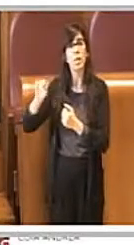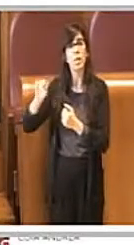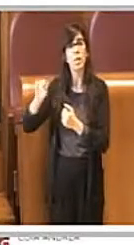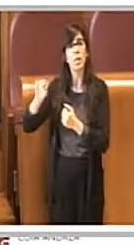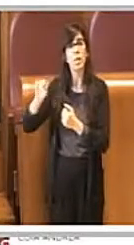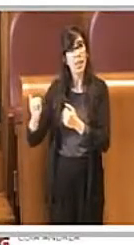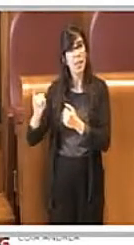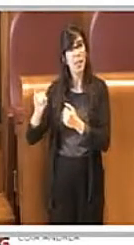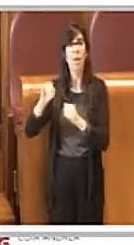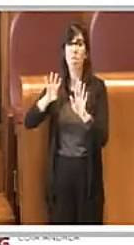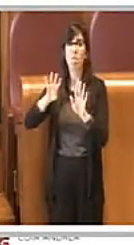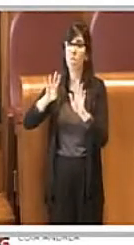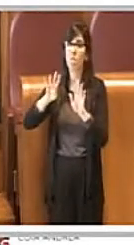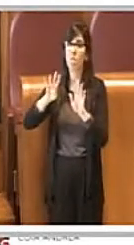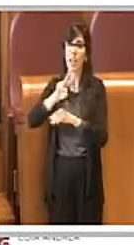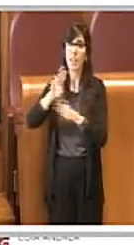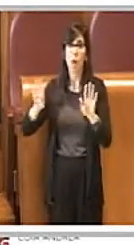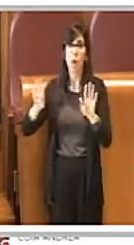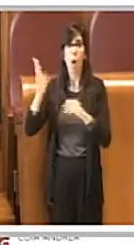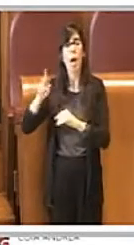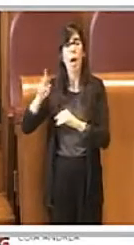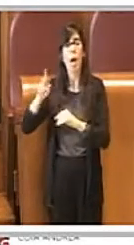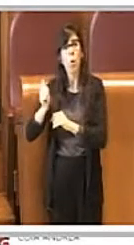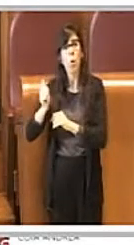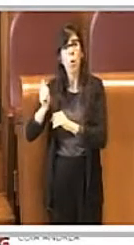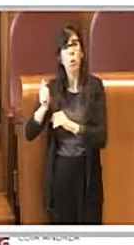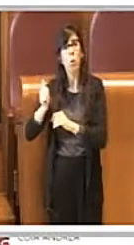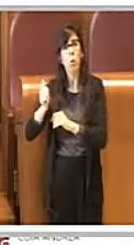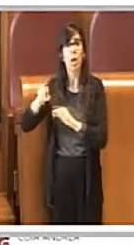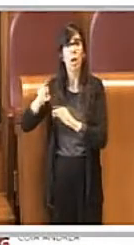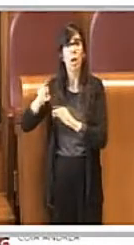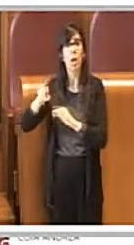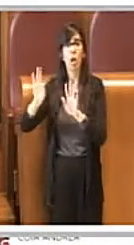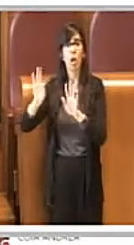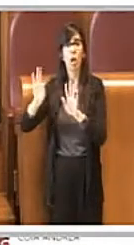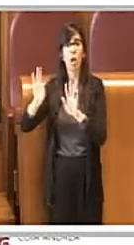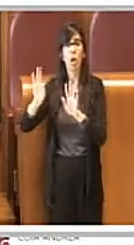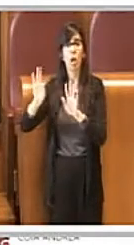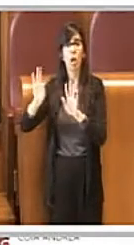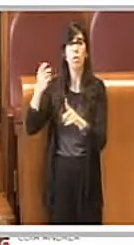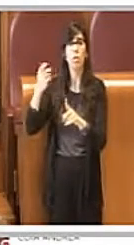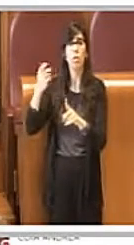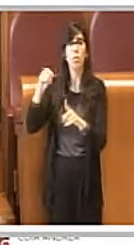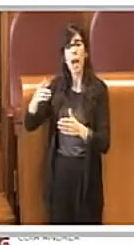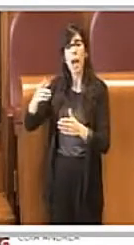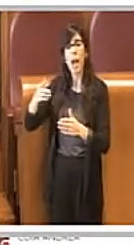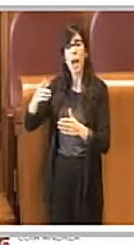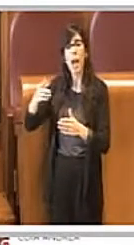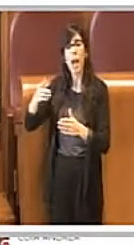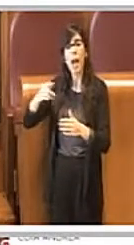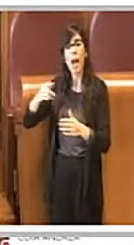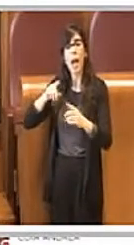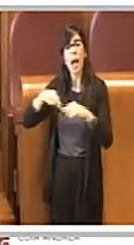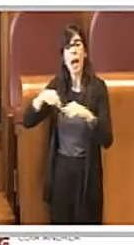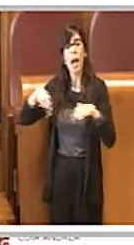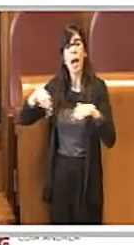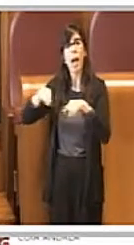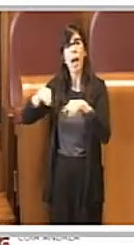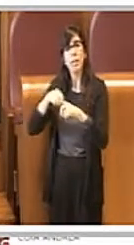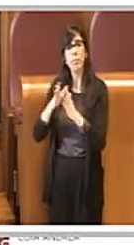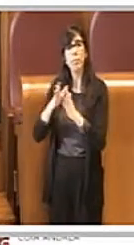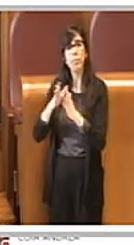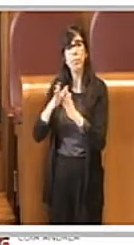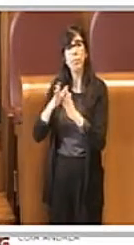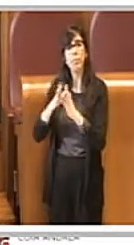esattamente, la società ZEIS del gruppo Salini Impregilo ha acquistato il complesso immobiliare del Consorzi